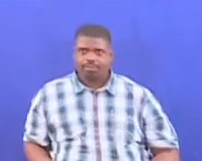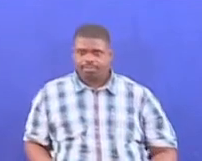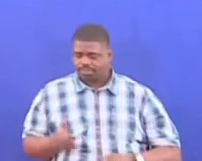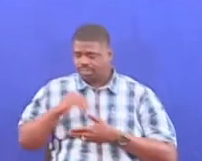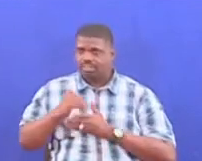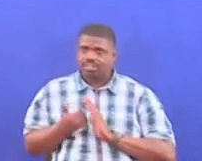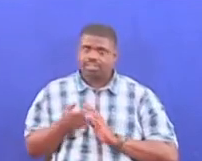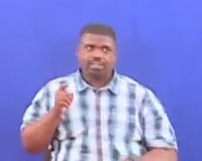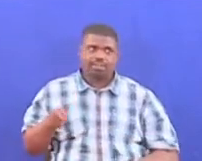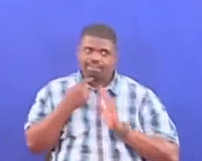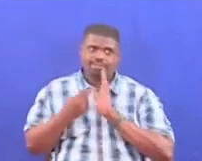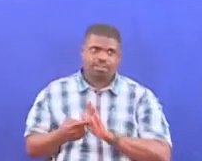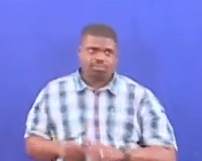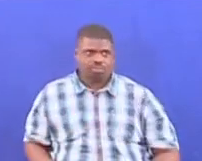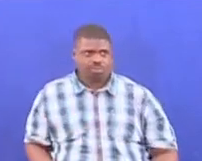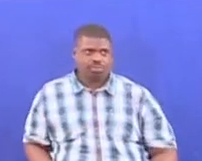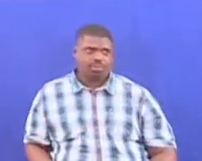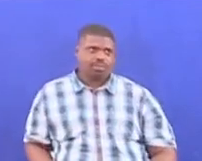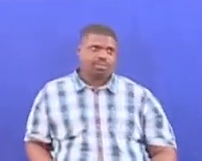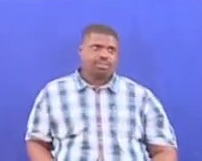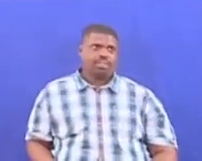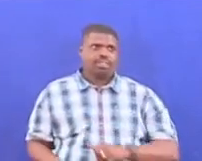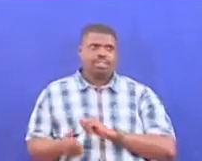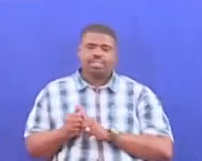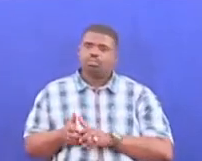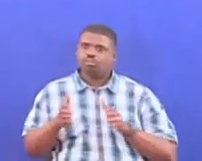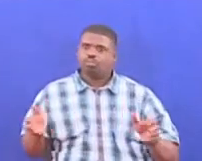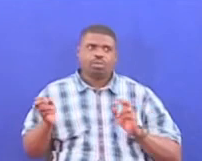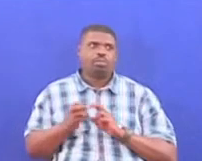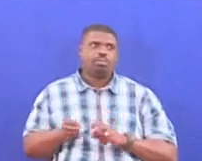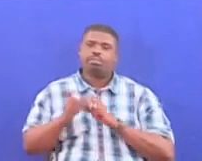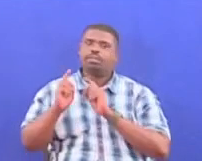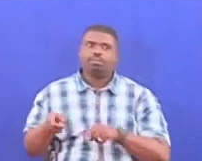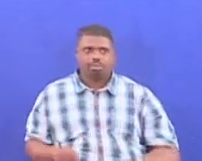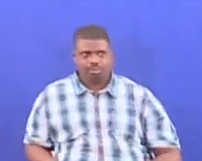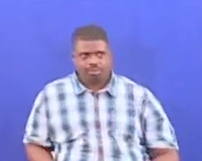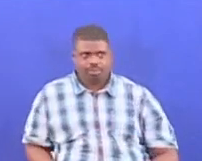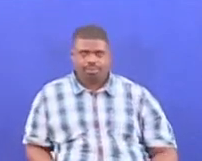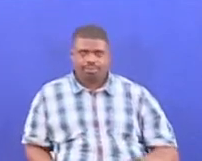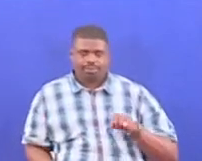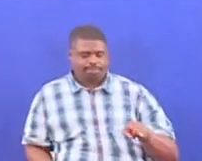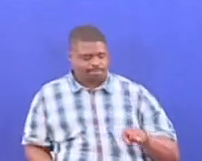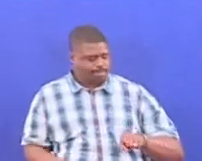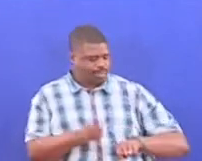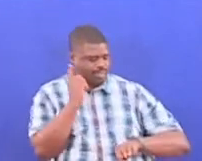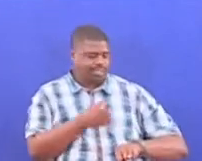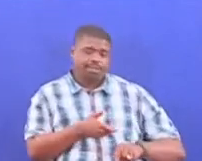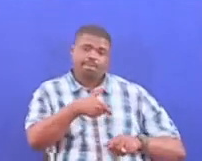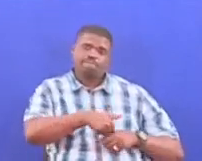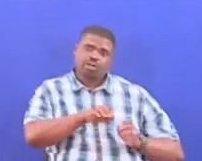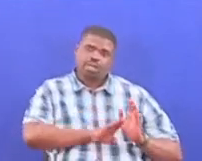sekta ya nishati mathalani tunakatiko kubwa sana la umeme lakini pia nishati ya mafute